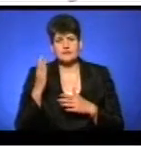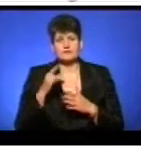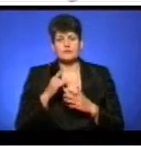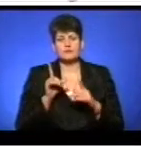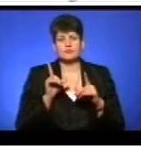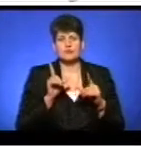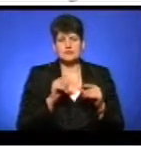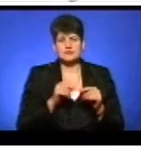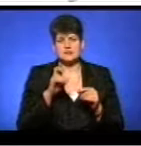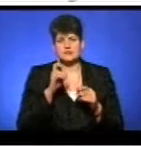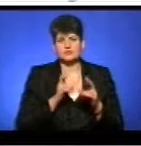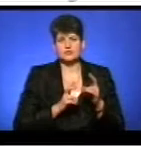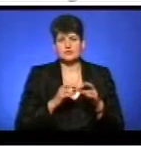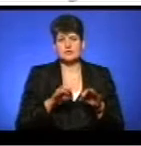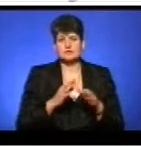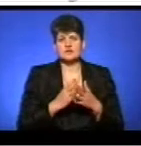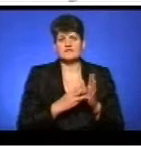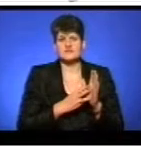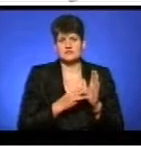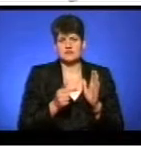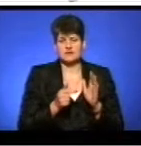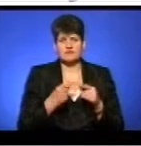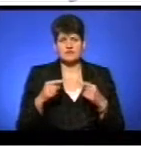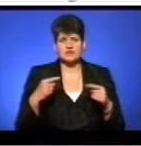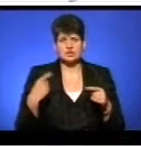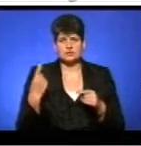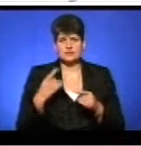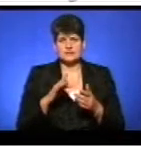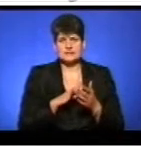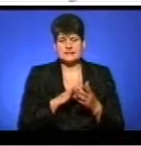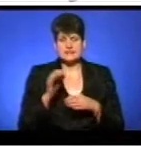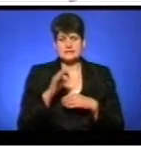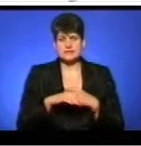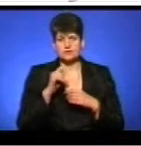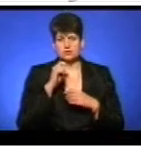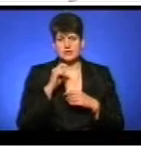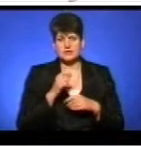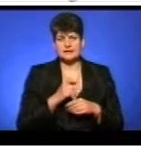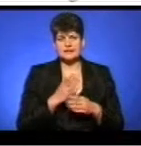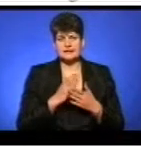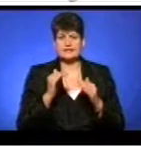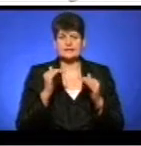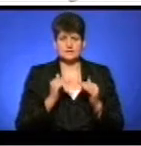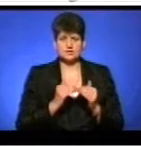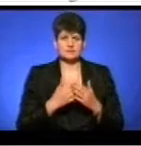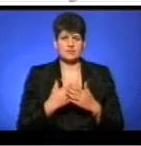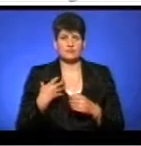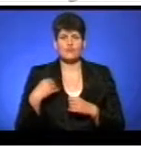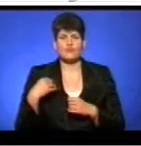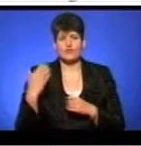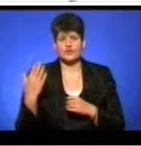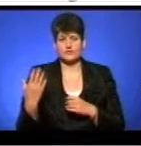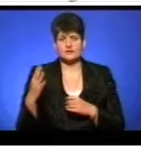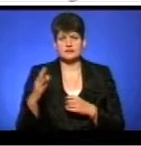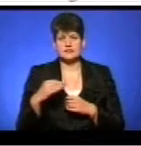комунальному транспорті коштує 8 гривень. Врешті, в обласних центрів Західної України ціни є нижчими. Наприклад, у Львові на